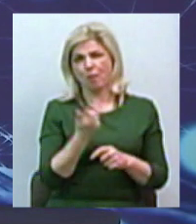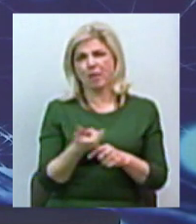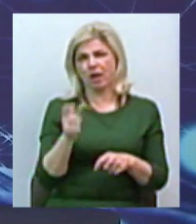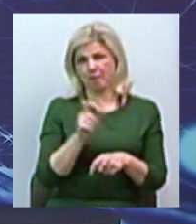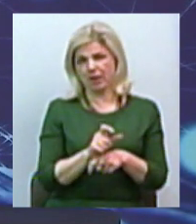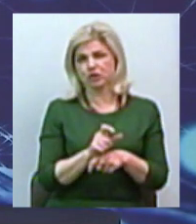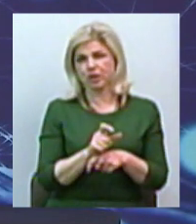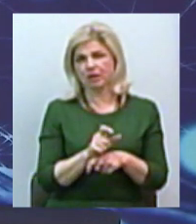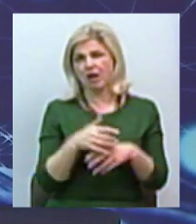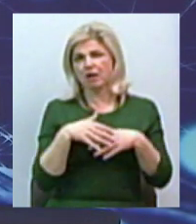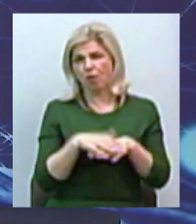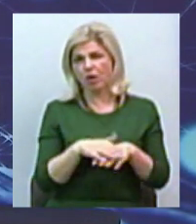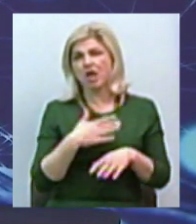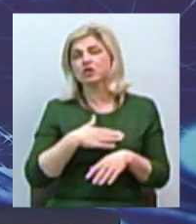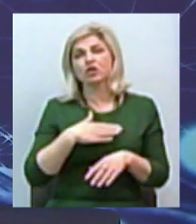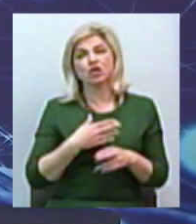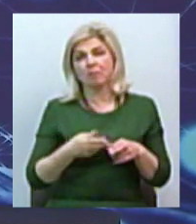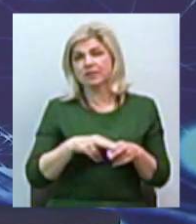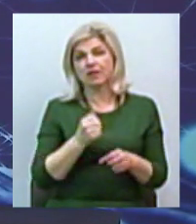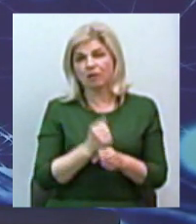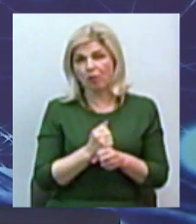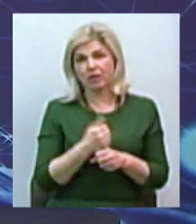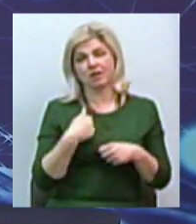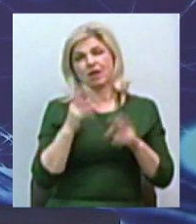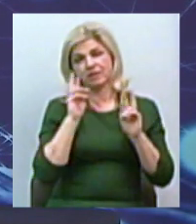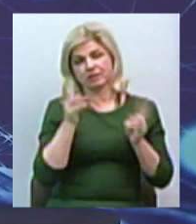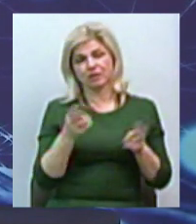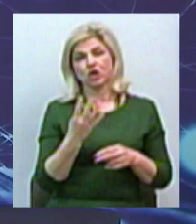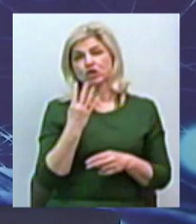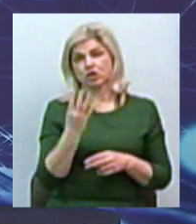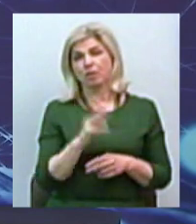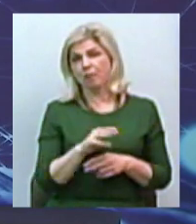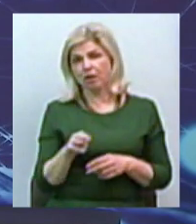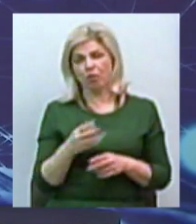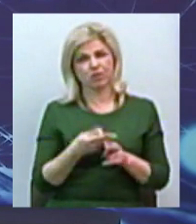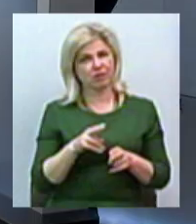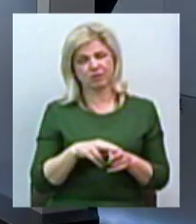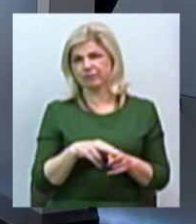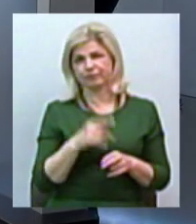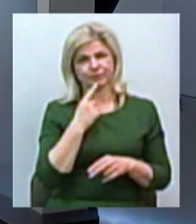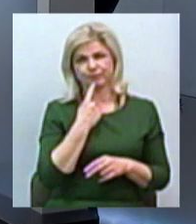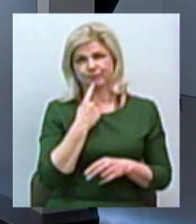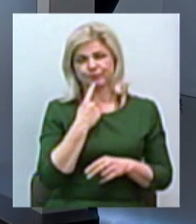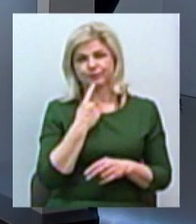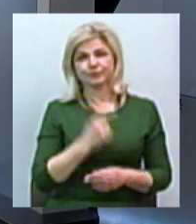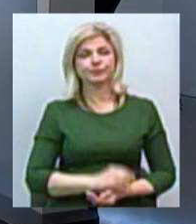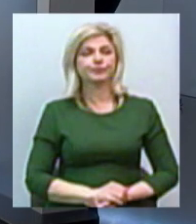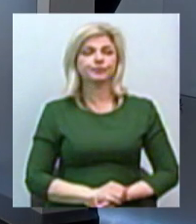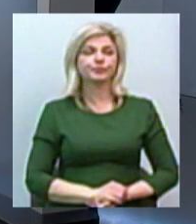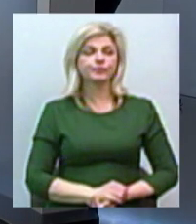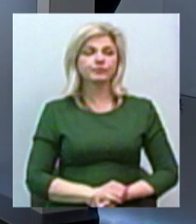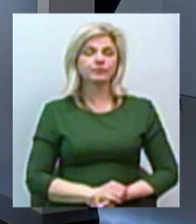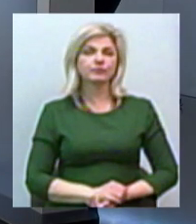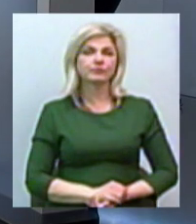розрахунках. Навіщо це робиться, я не знаю, але 4 мільйони, відверто кажучи, навряд чи. Я зрозумію.